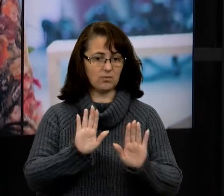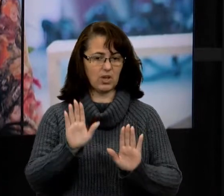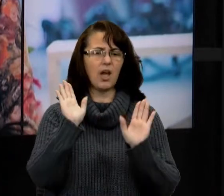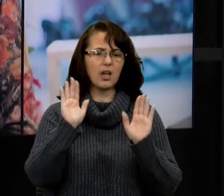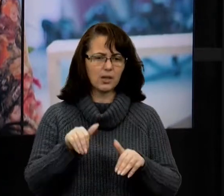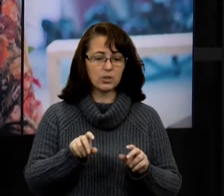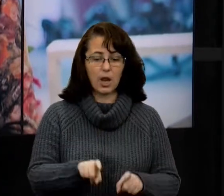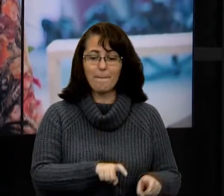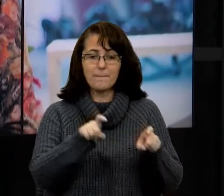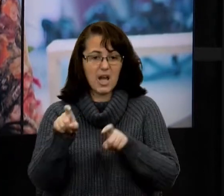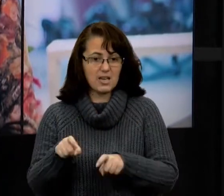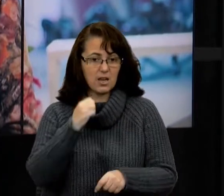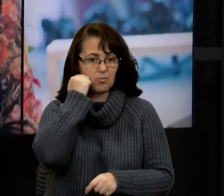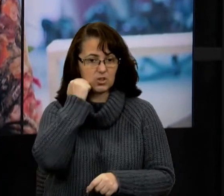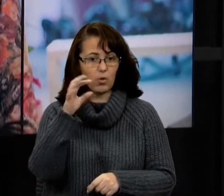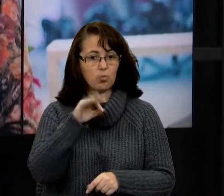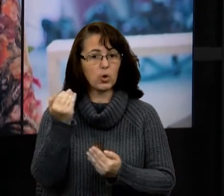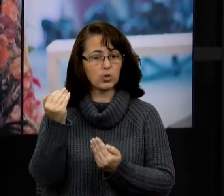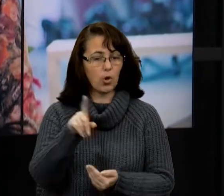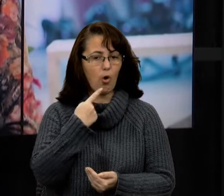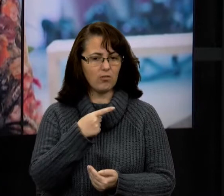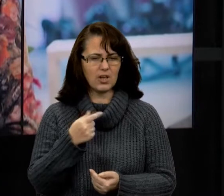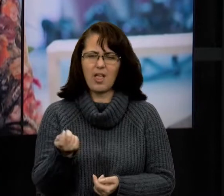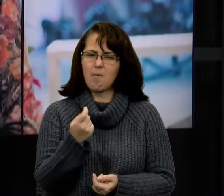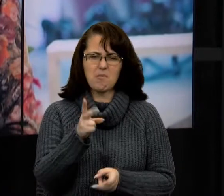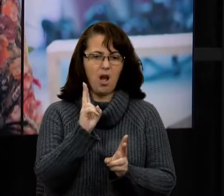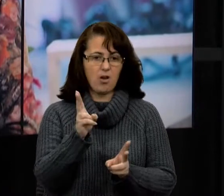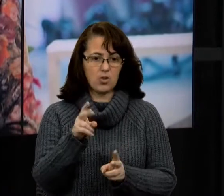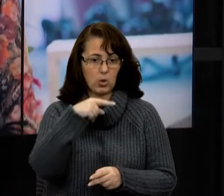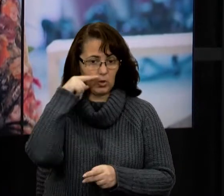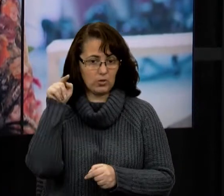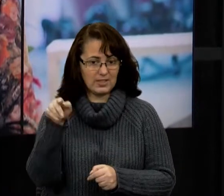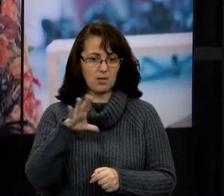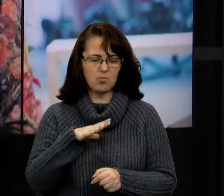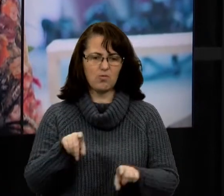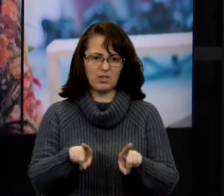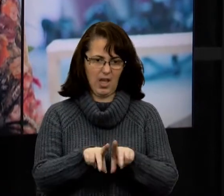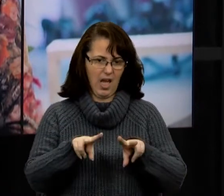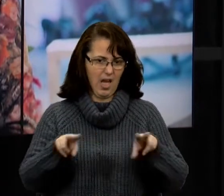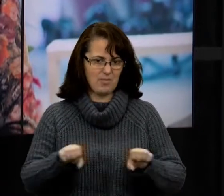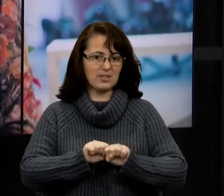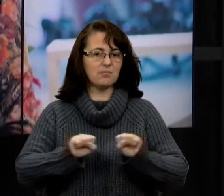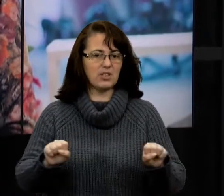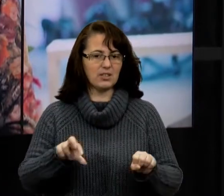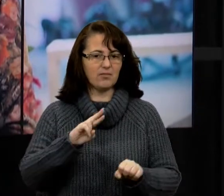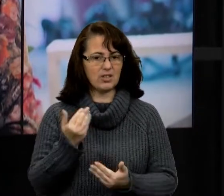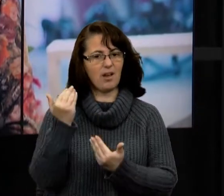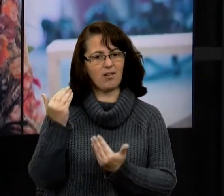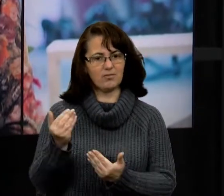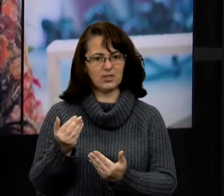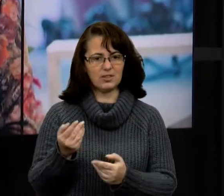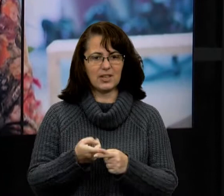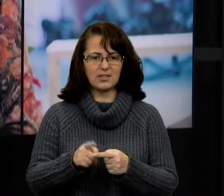Москви, про нього казали, мало хто у Росії був таким сміливим, яким був Віктюк. Це, безсумніво,